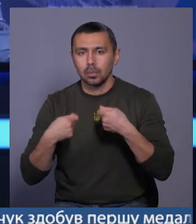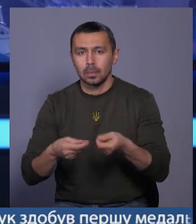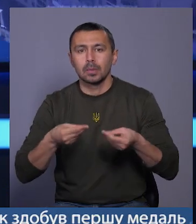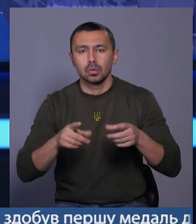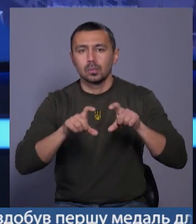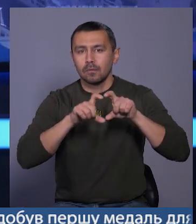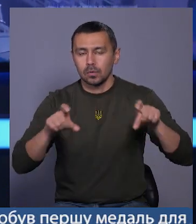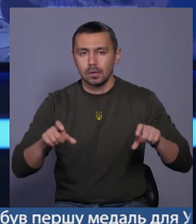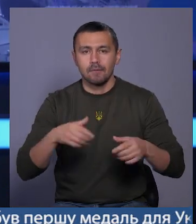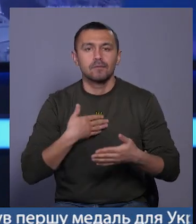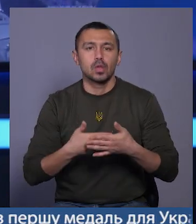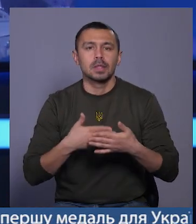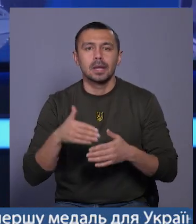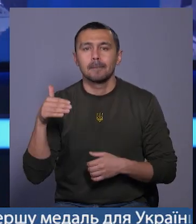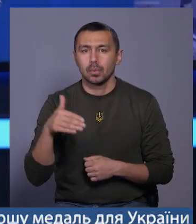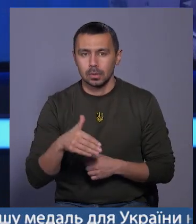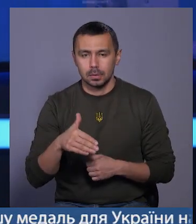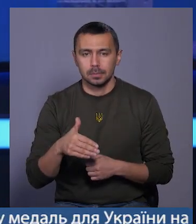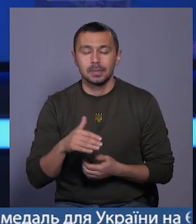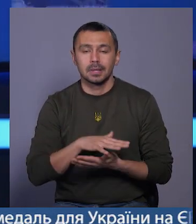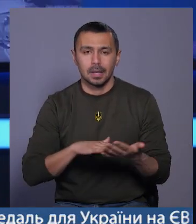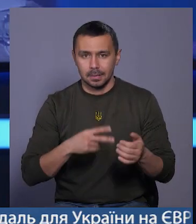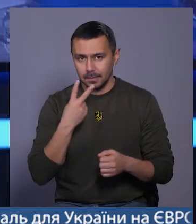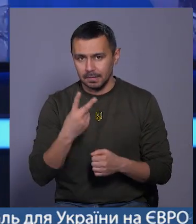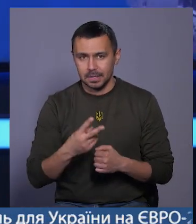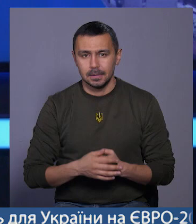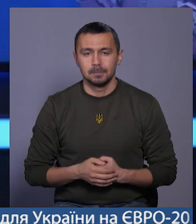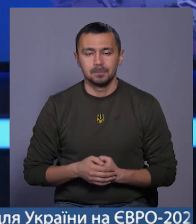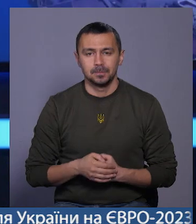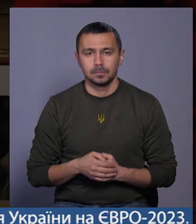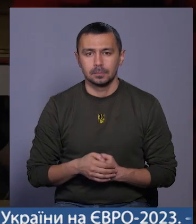благодійному фонду волонтери Поділля. Олександра Семенюк продовжить.